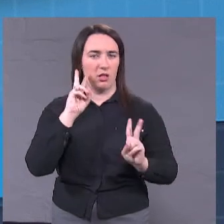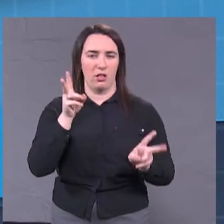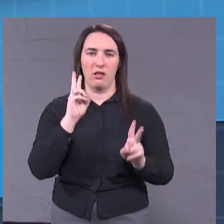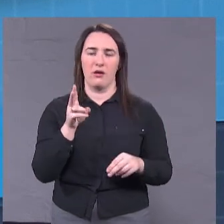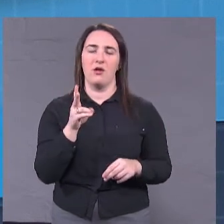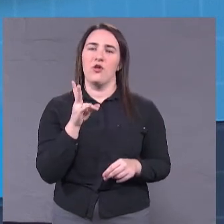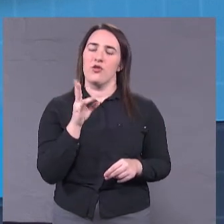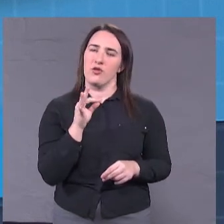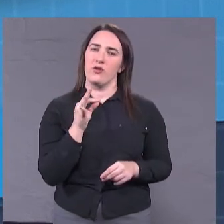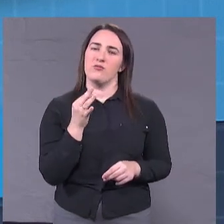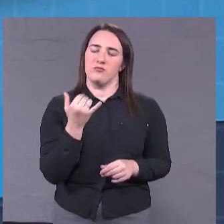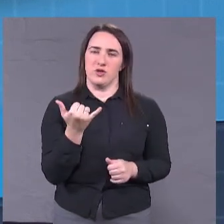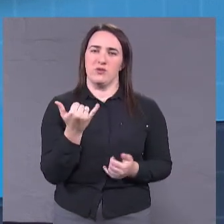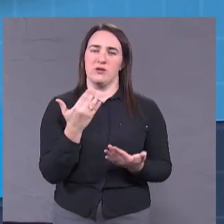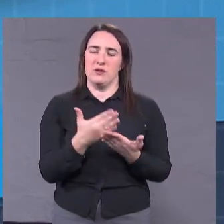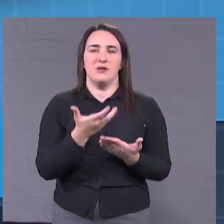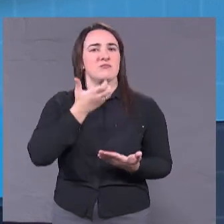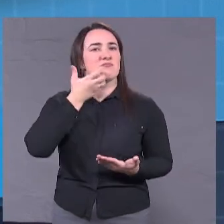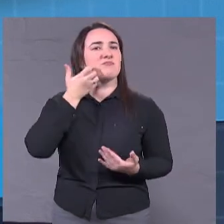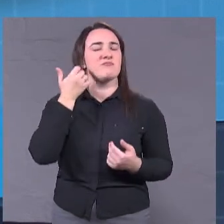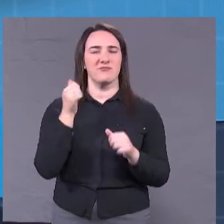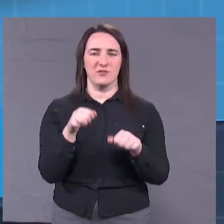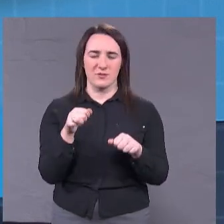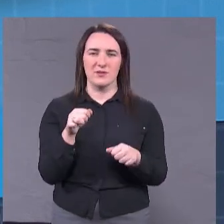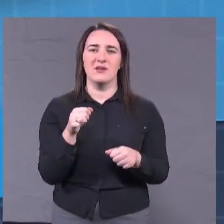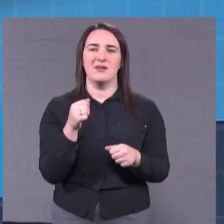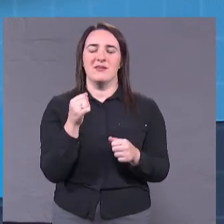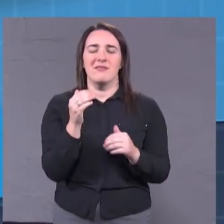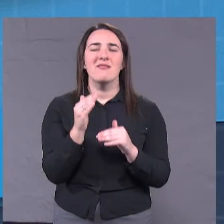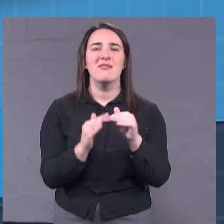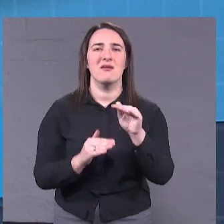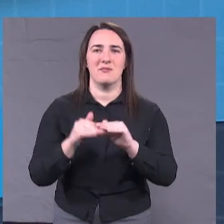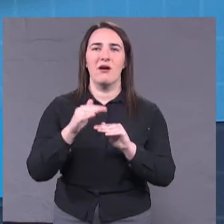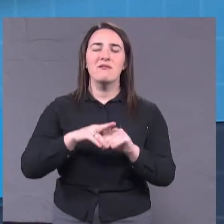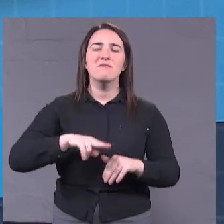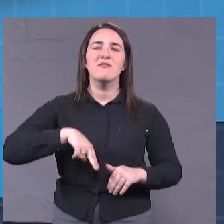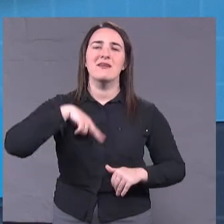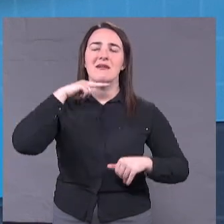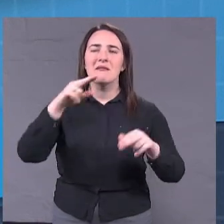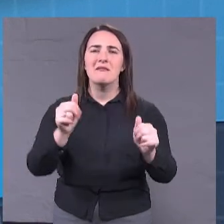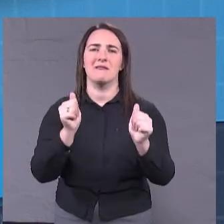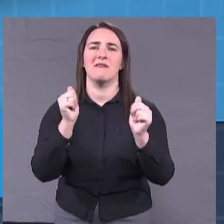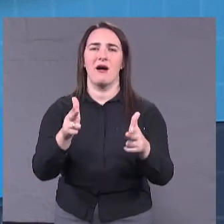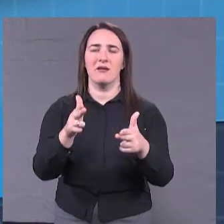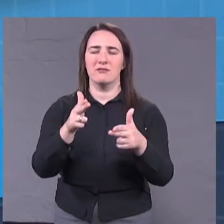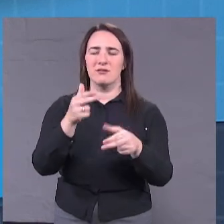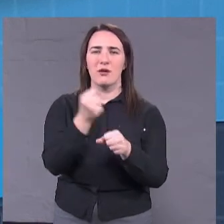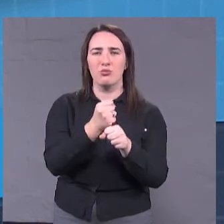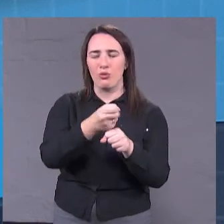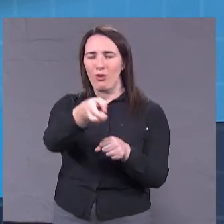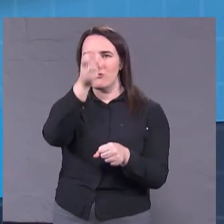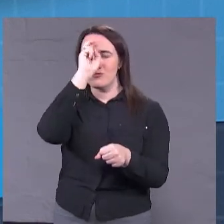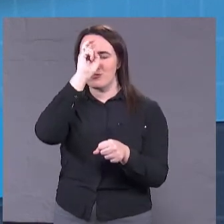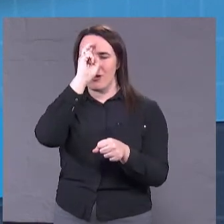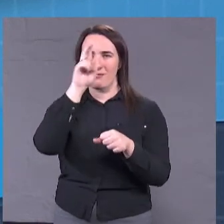відповідь практиці відповідь, як роботає державна машина.